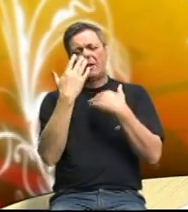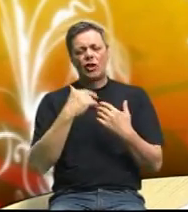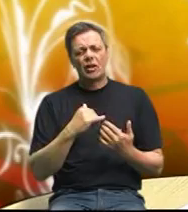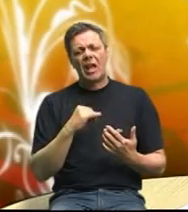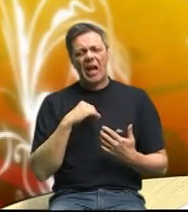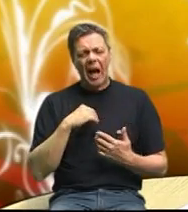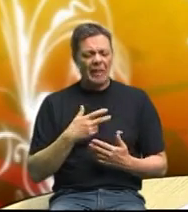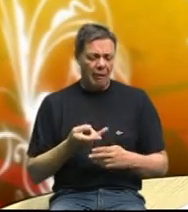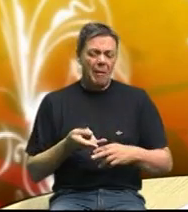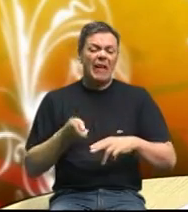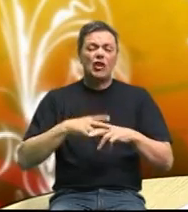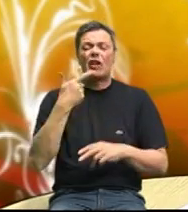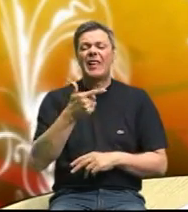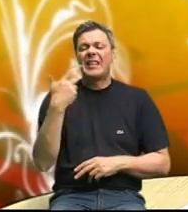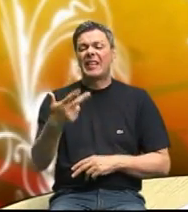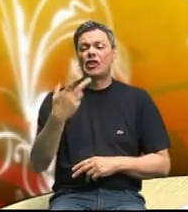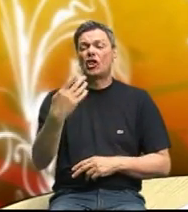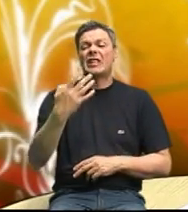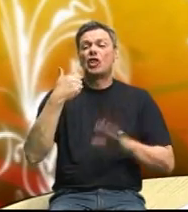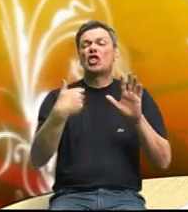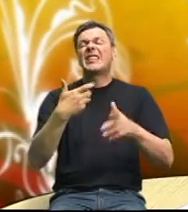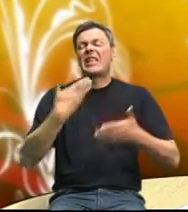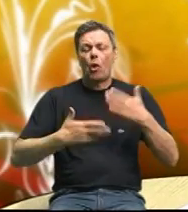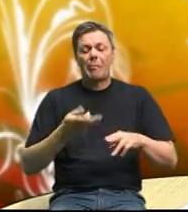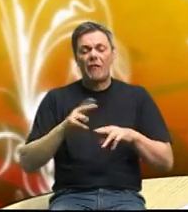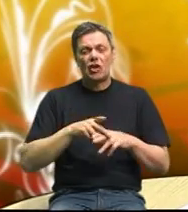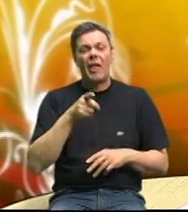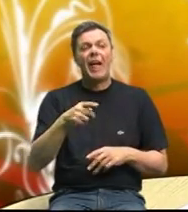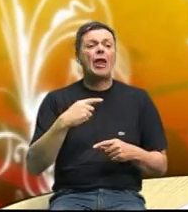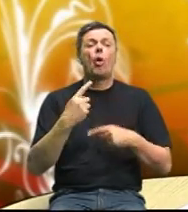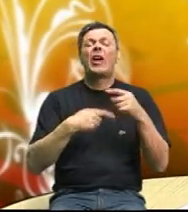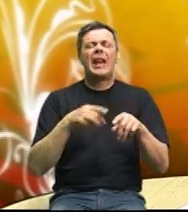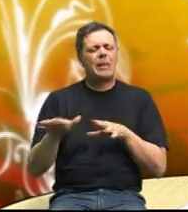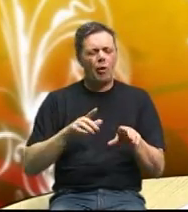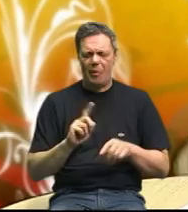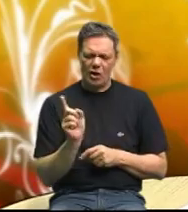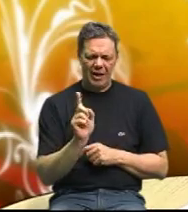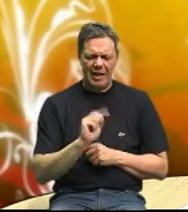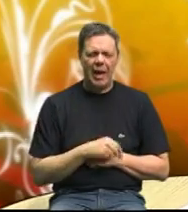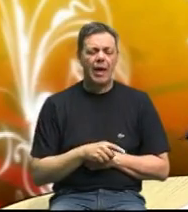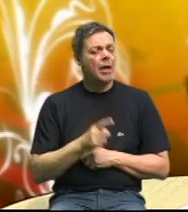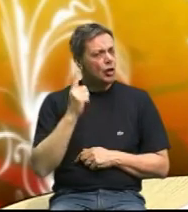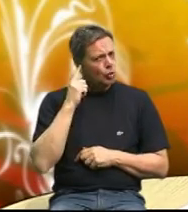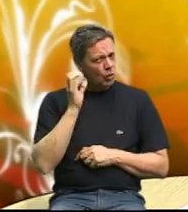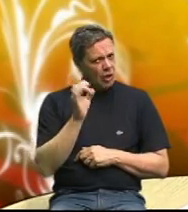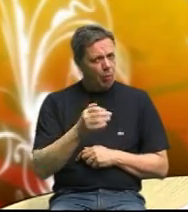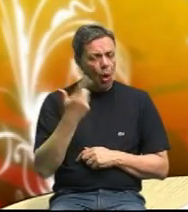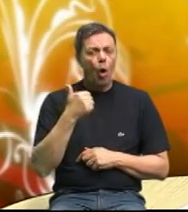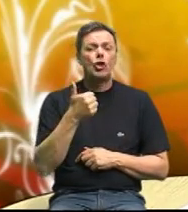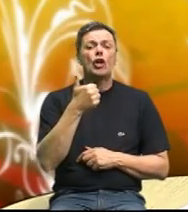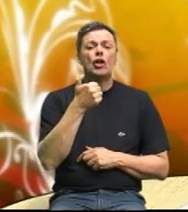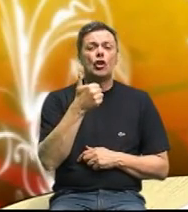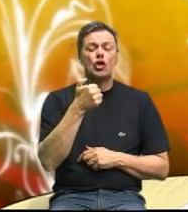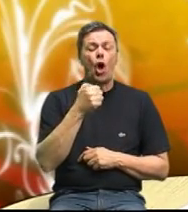na svoje tijelo 20, 30, 40, 50, 60 kila viška, da je to neki genetski poremećaj. Ne nije. Čuli ste dobro. Od 100